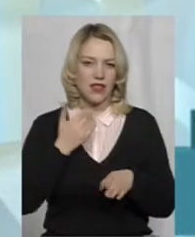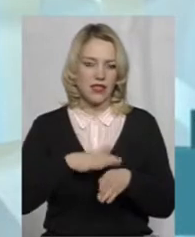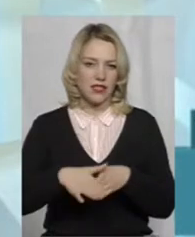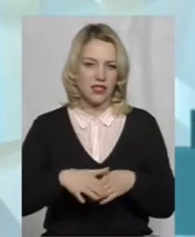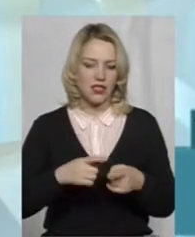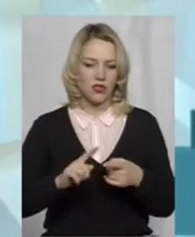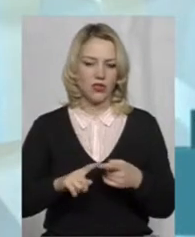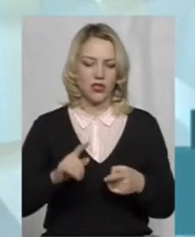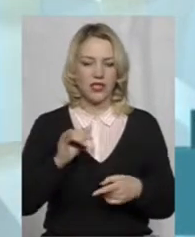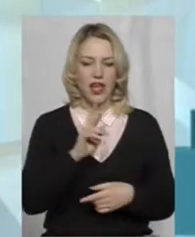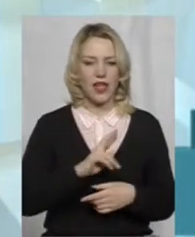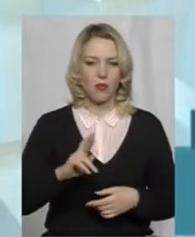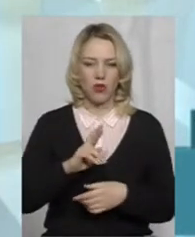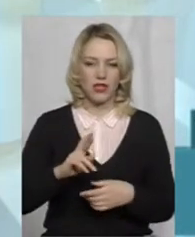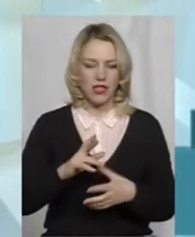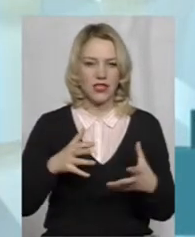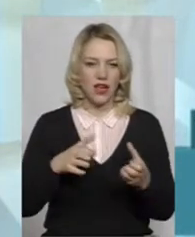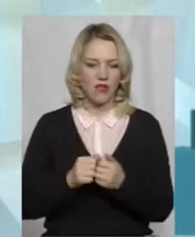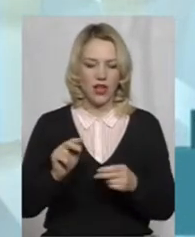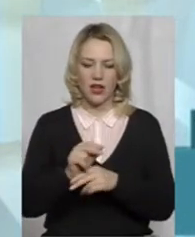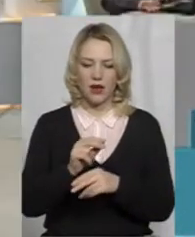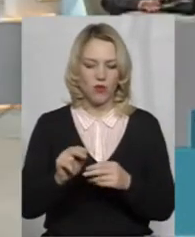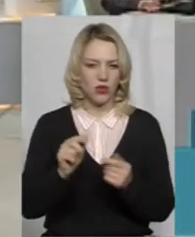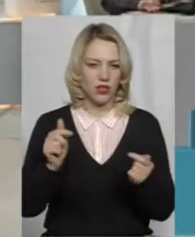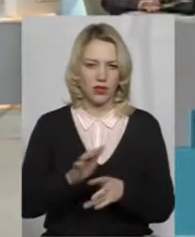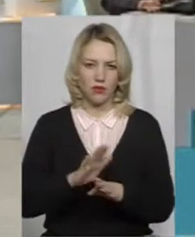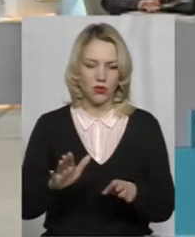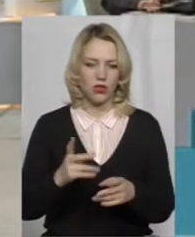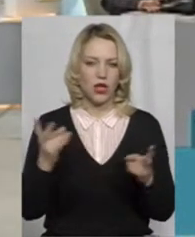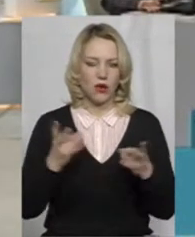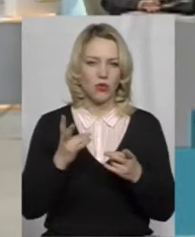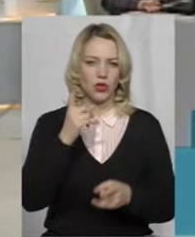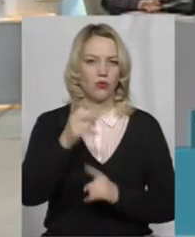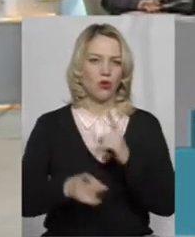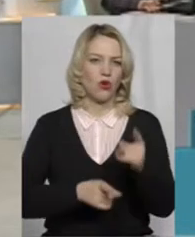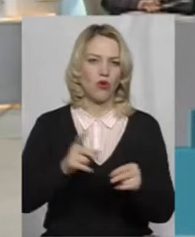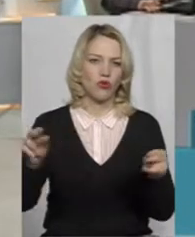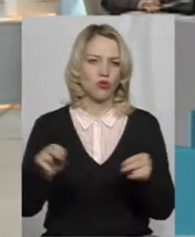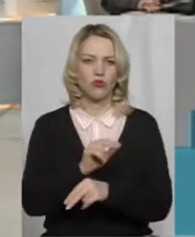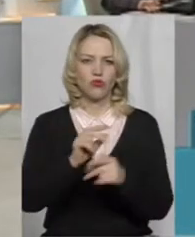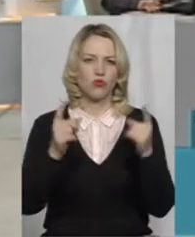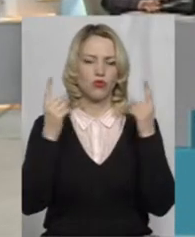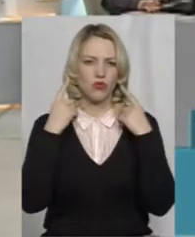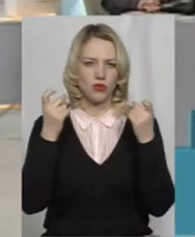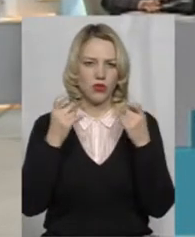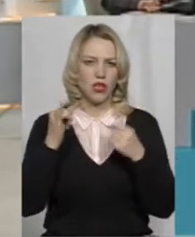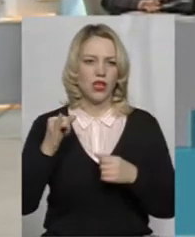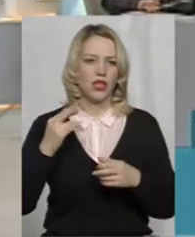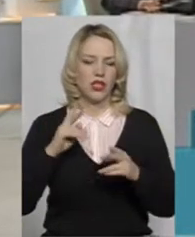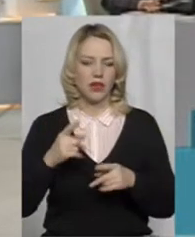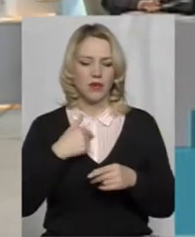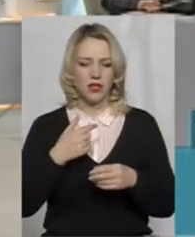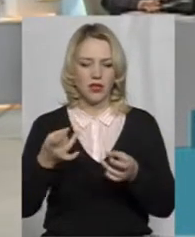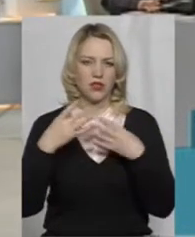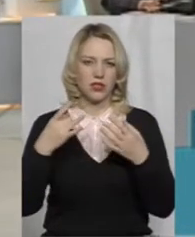Ярмалінецький – аварійний, ремонту не підлігає, потребую реконструкції, ну, називаю, як мені